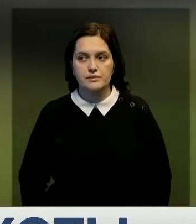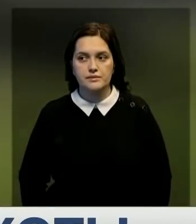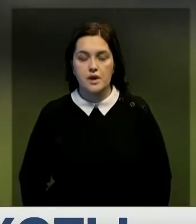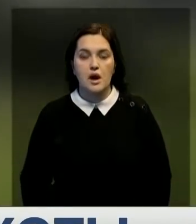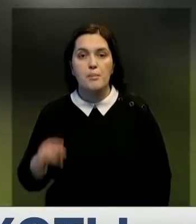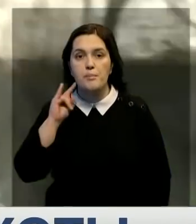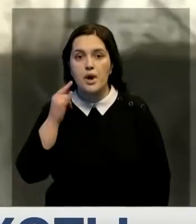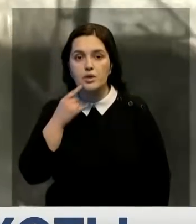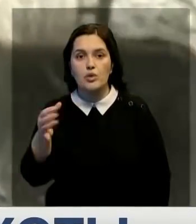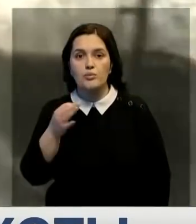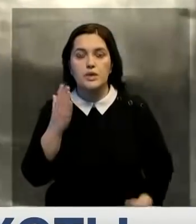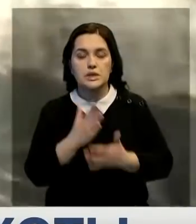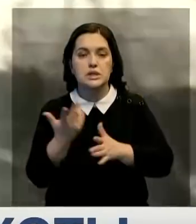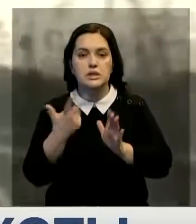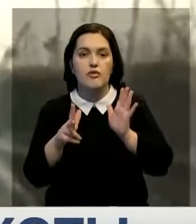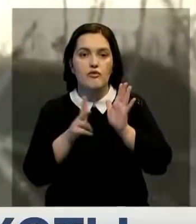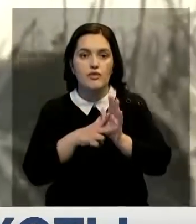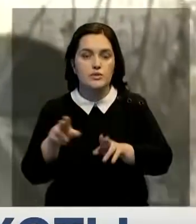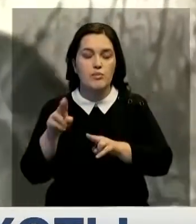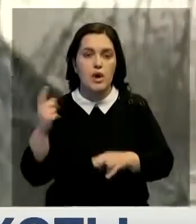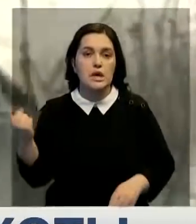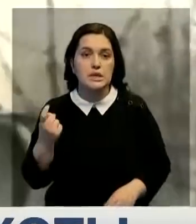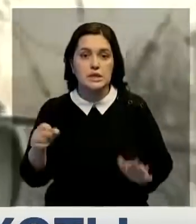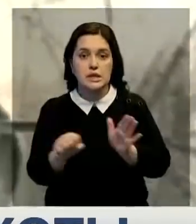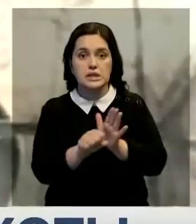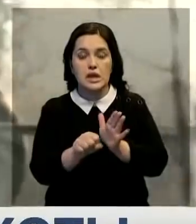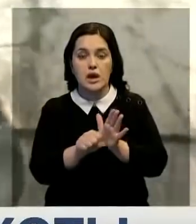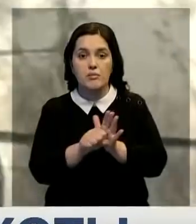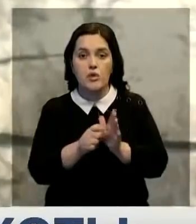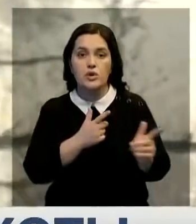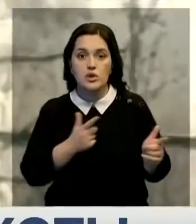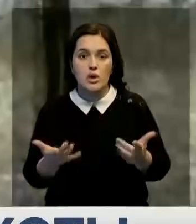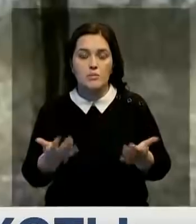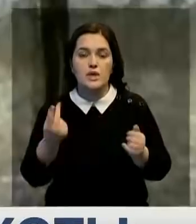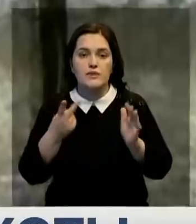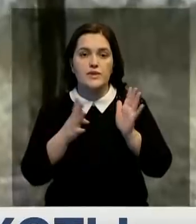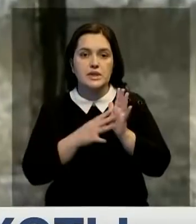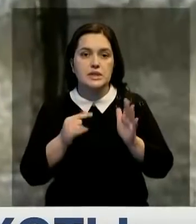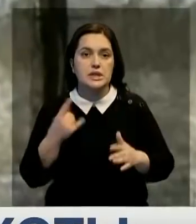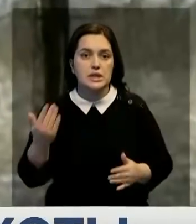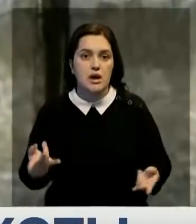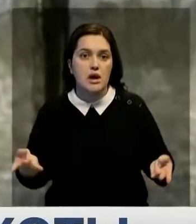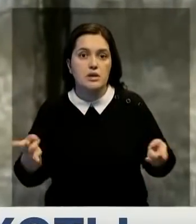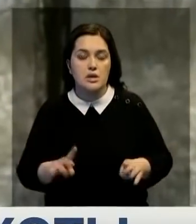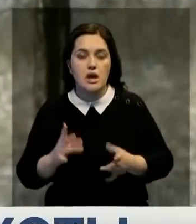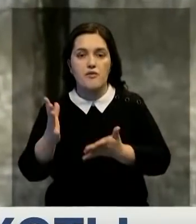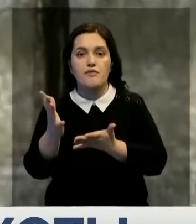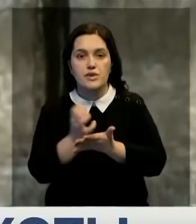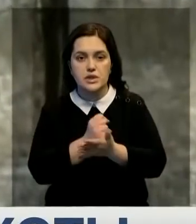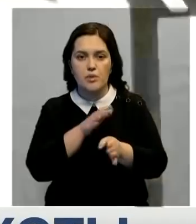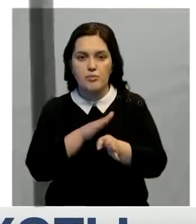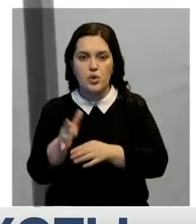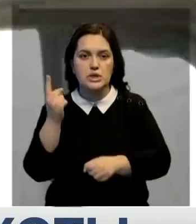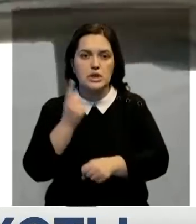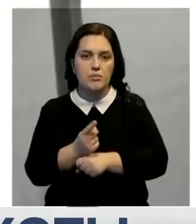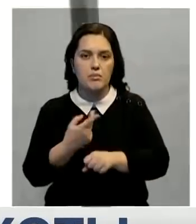Павловской области действует 38 охотничьих хозяйств. Этой зимой охотников готовы принять 29 из них. Остальные находятся в резерве. Полный запрет